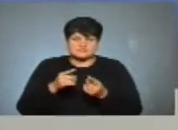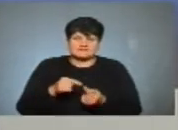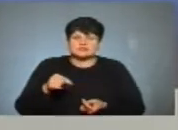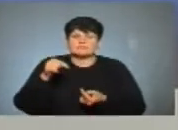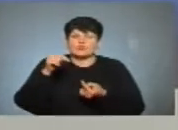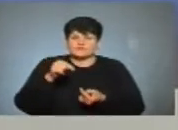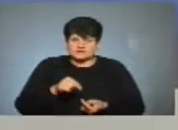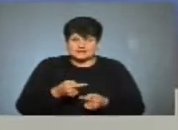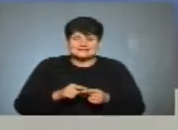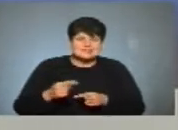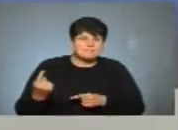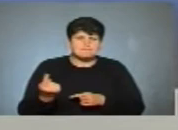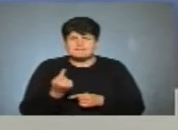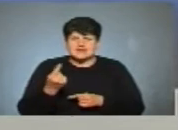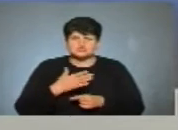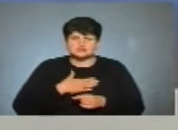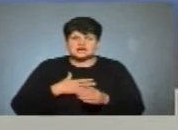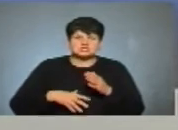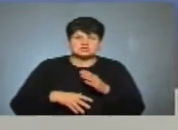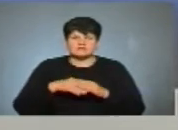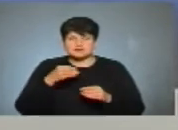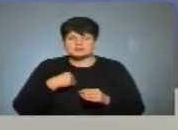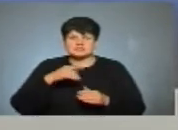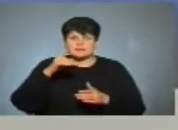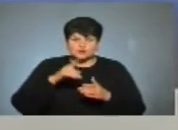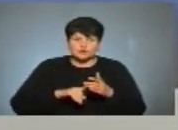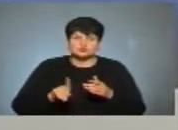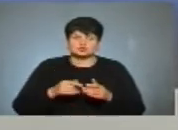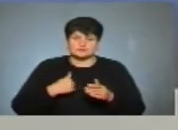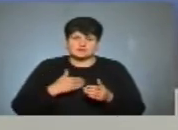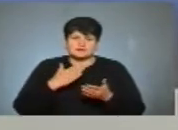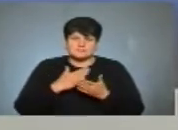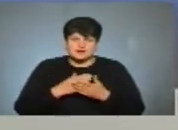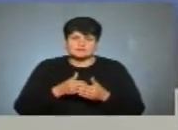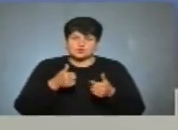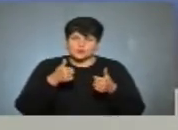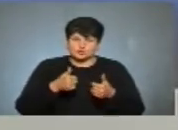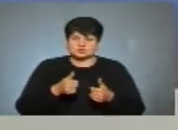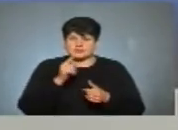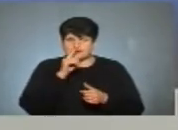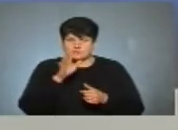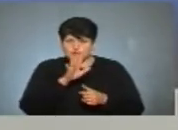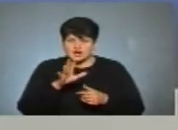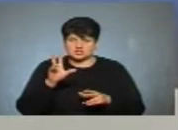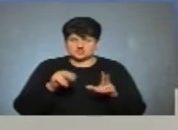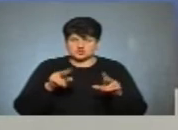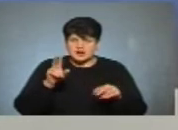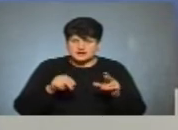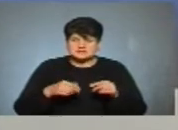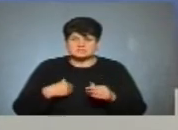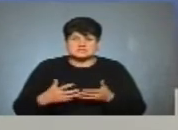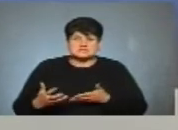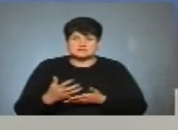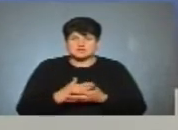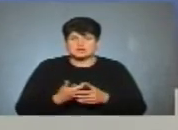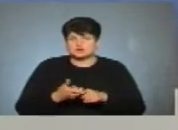Відповідно, це перші наші вибори. Я переконаний, що ми маємо хороші і непогані шанси. Ми зібрали, я вважаю, дуже